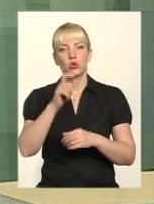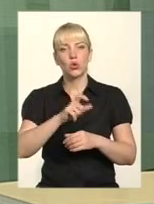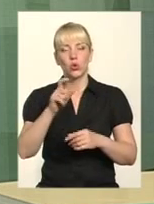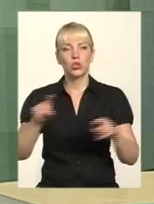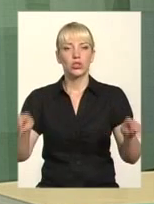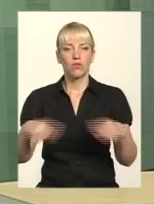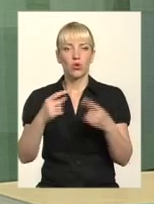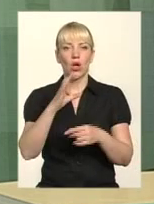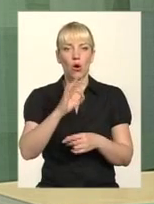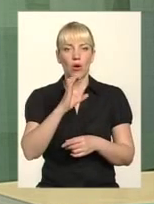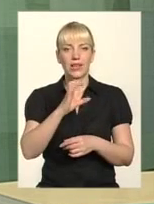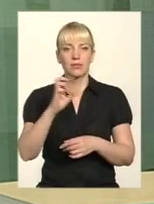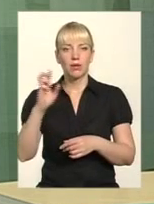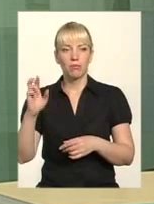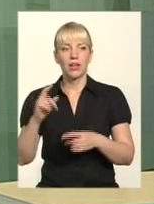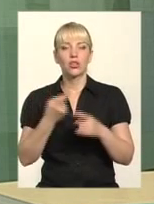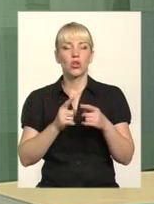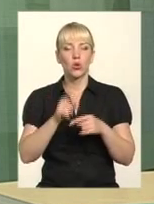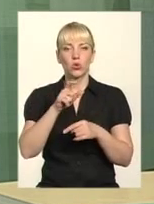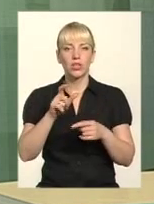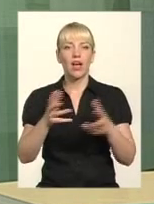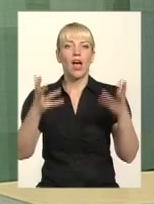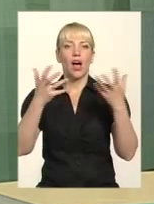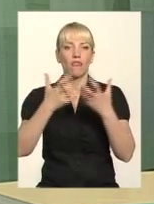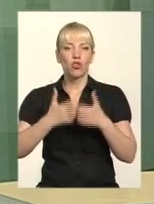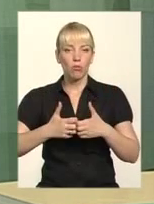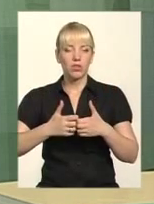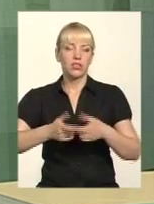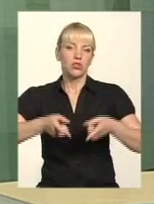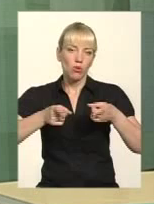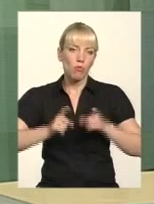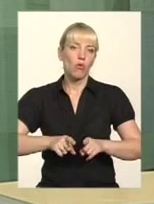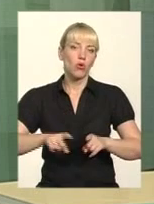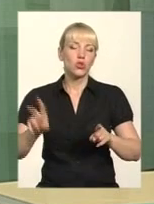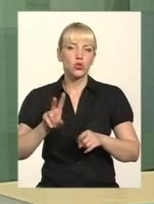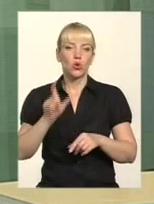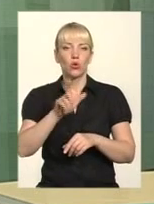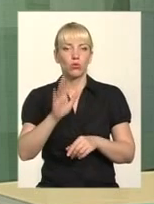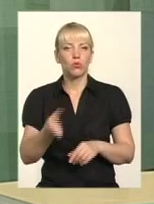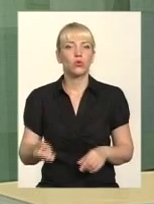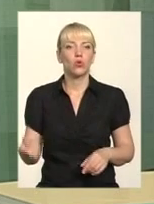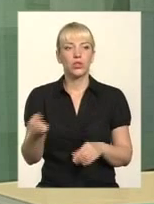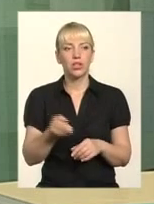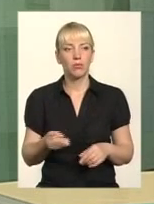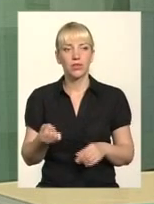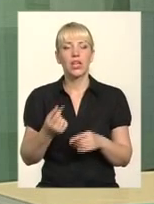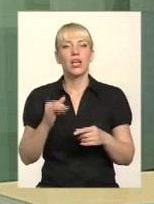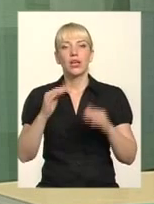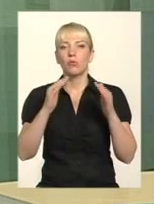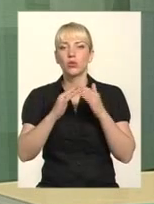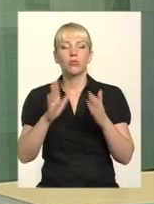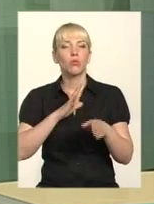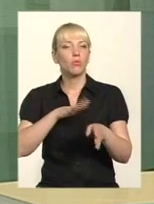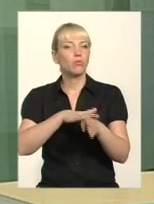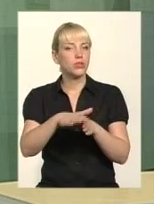значить, вони вже автоматично погоджуються, що вони його будуть утримувати. І будинок має бути в цілому. Не один, не два під